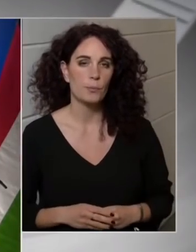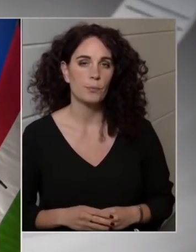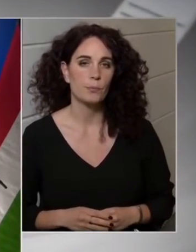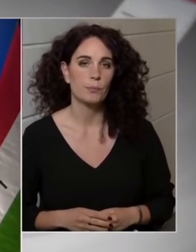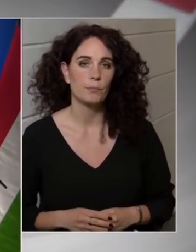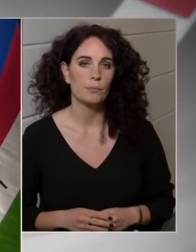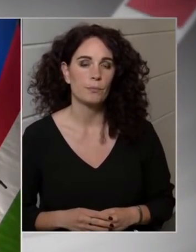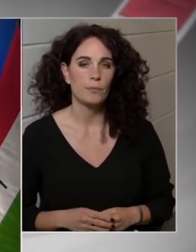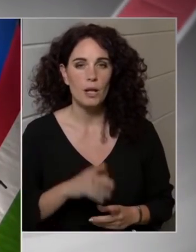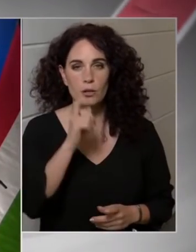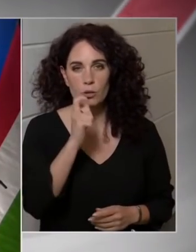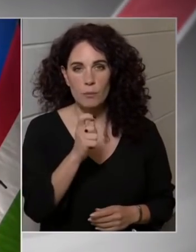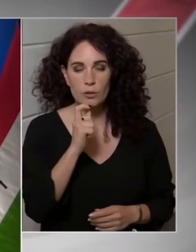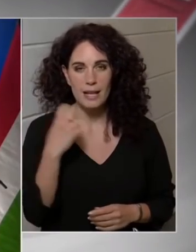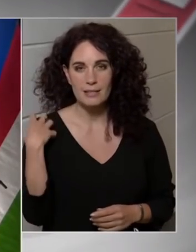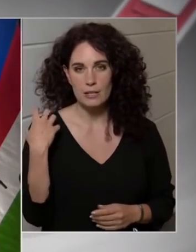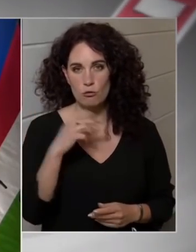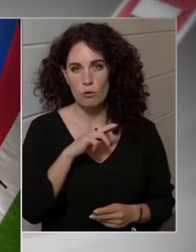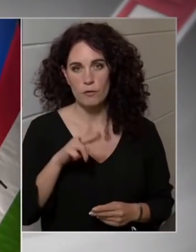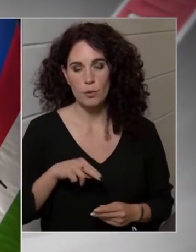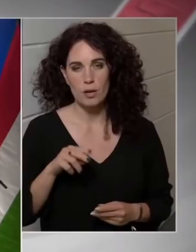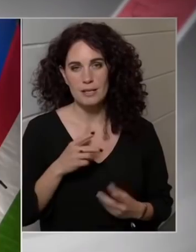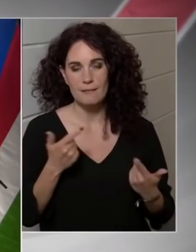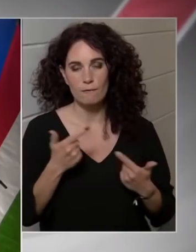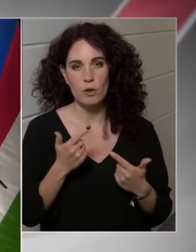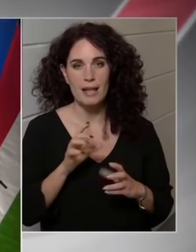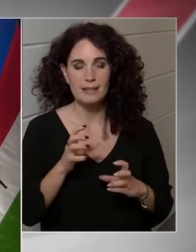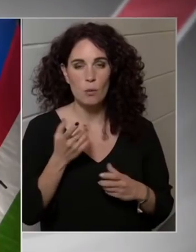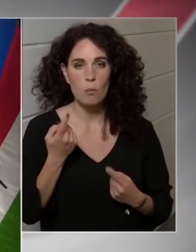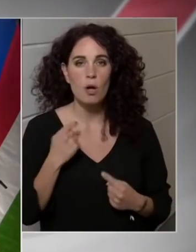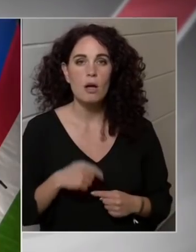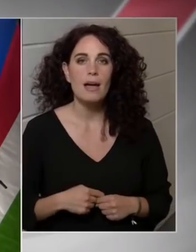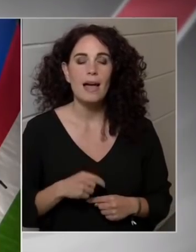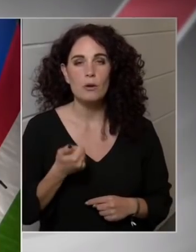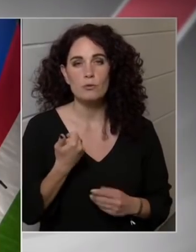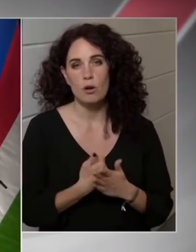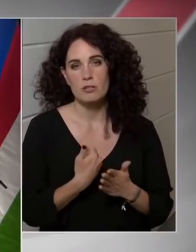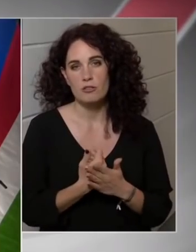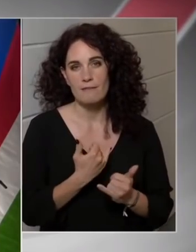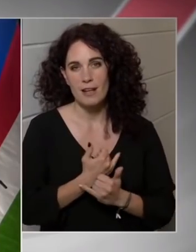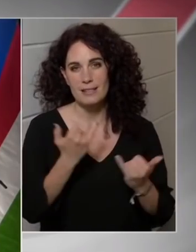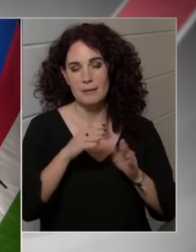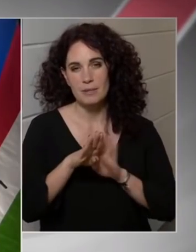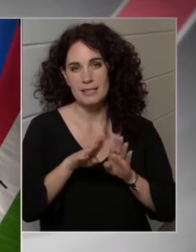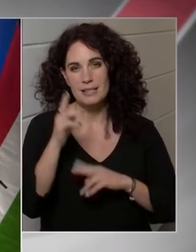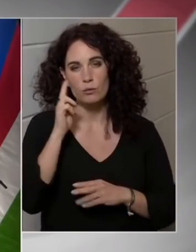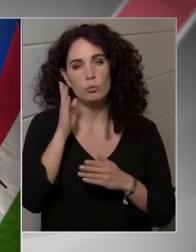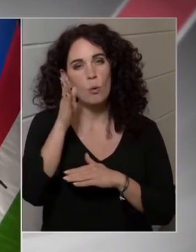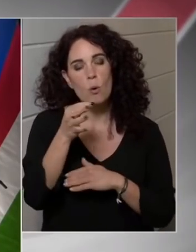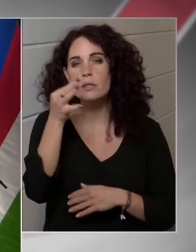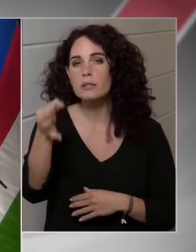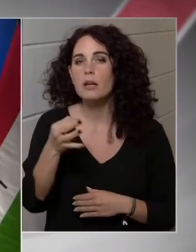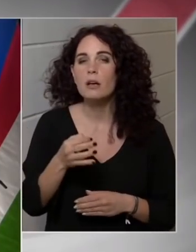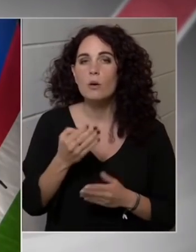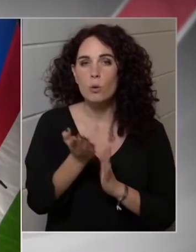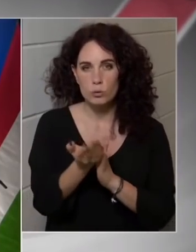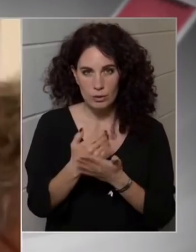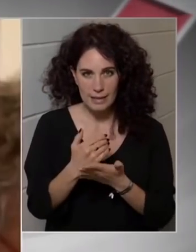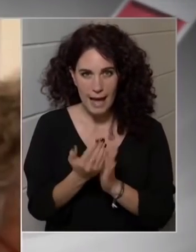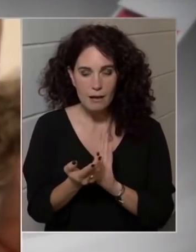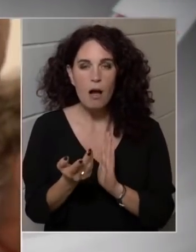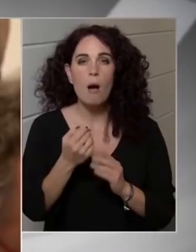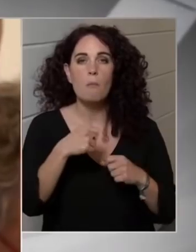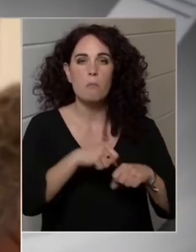Jó napot kívánok, Herceg Zsolt vagyok az Inforádióból, először gazdaságfejlesztési miniszter úrhoz. Osztották a bankszektor és az